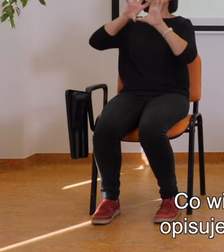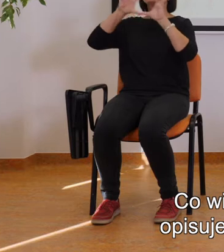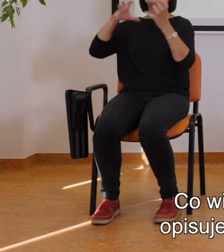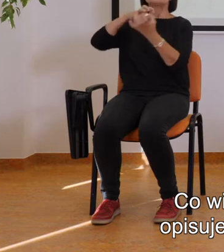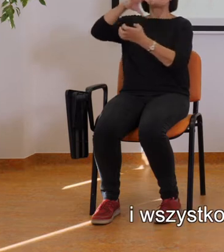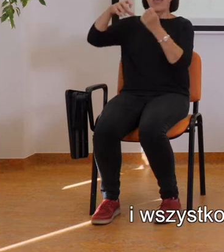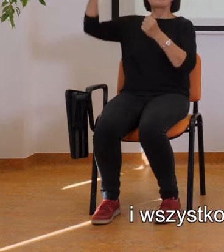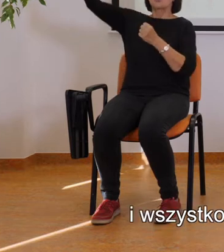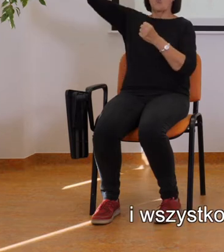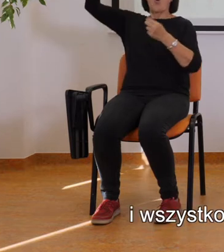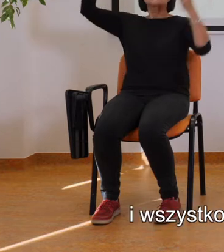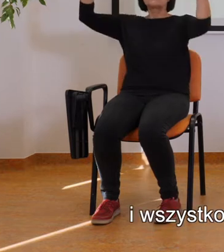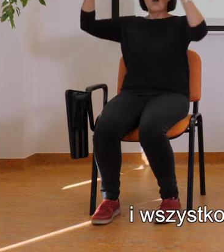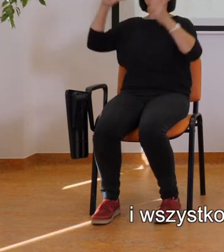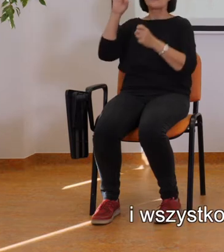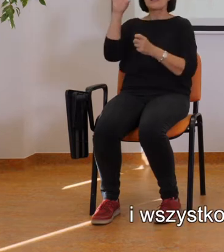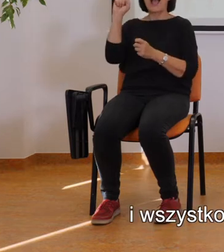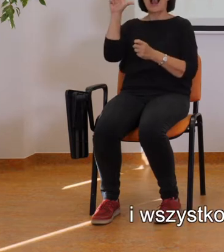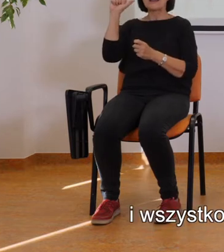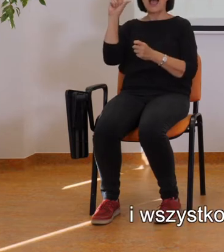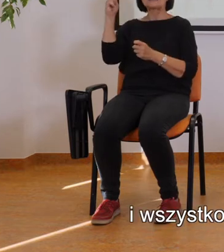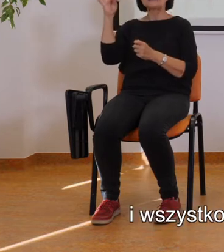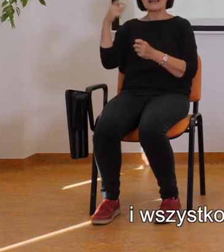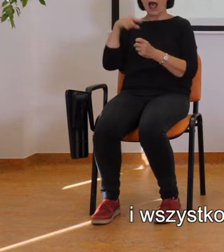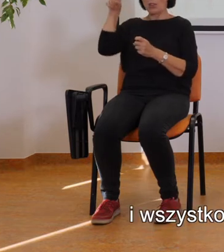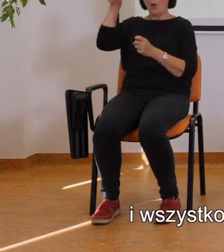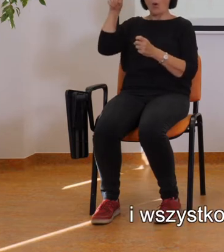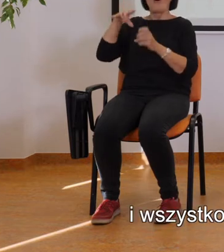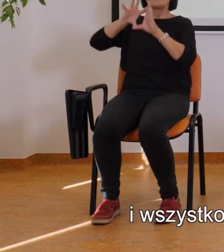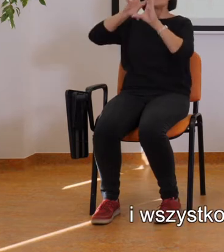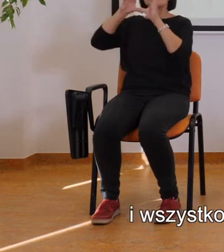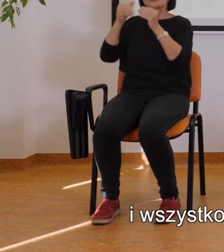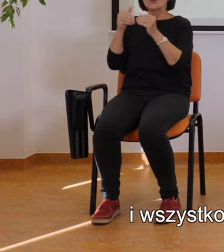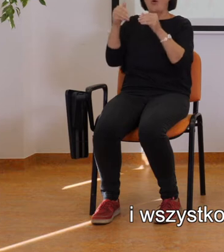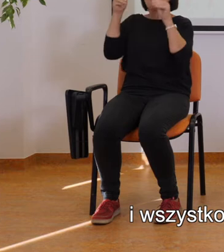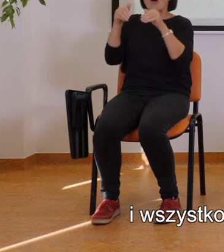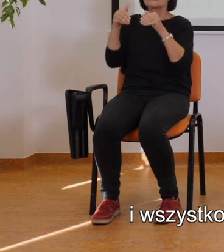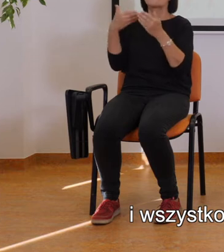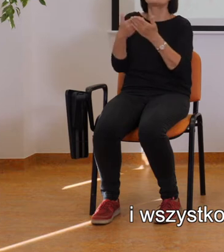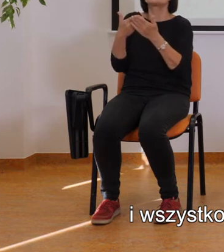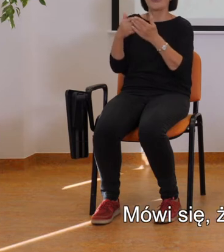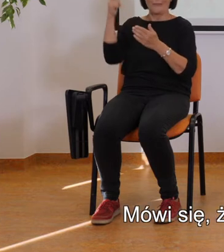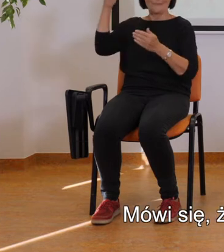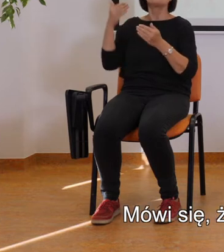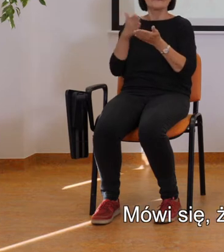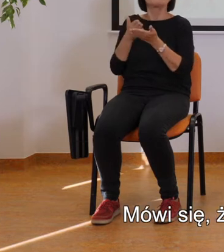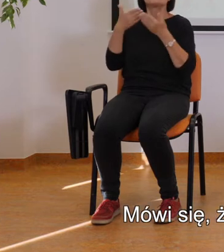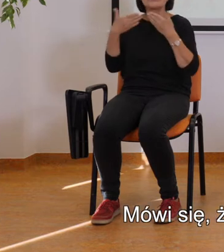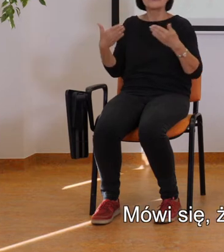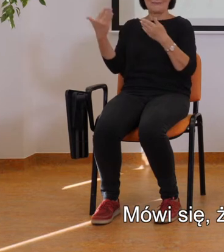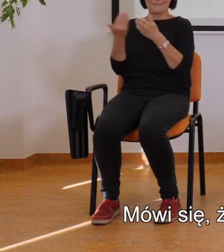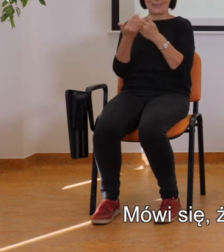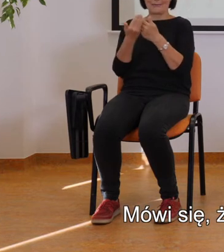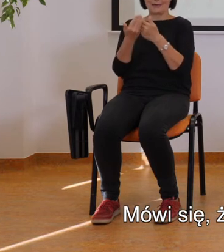galaktyk i wszystko to możliwe jest również dzięki matematyce. Mówi się, że